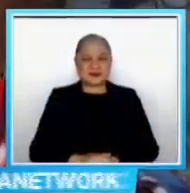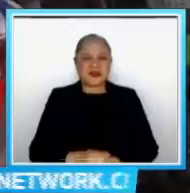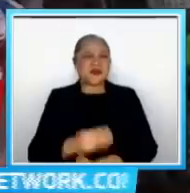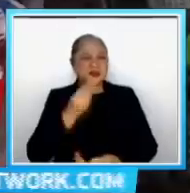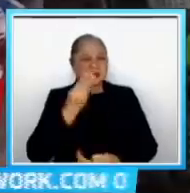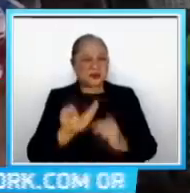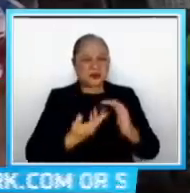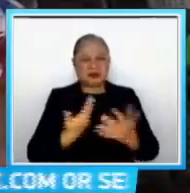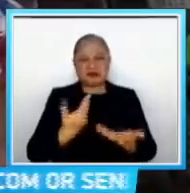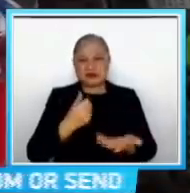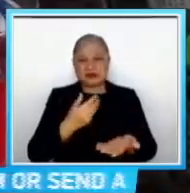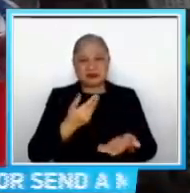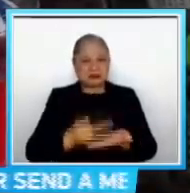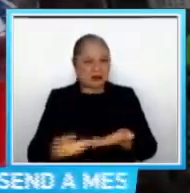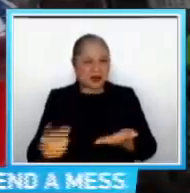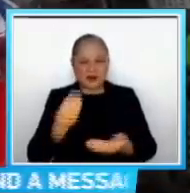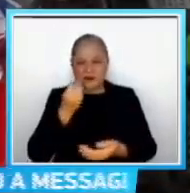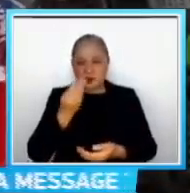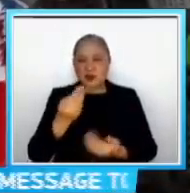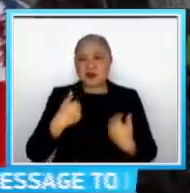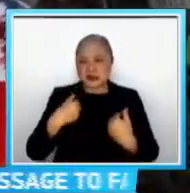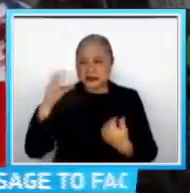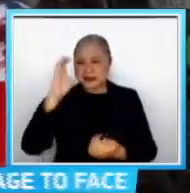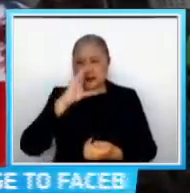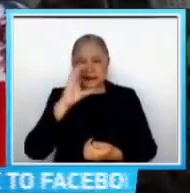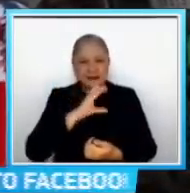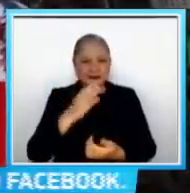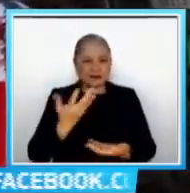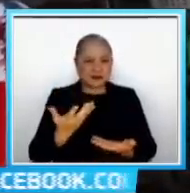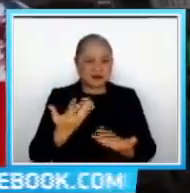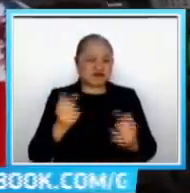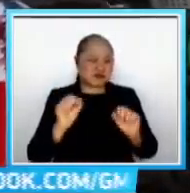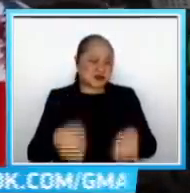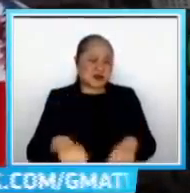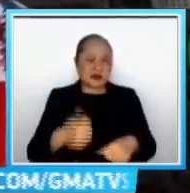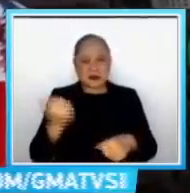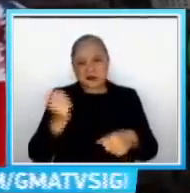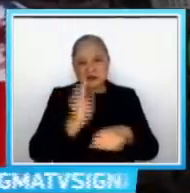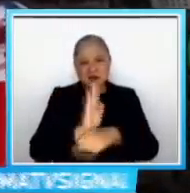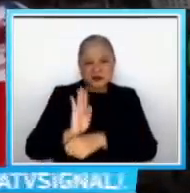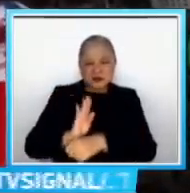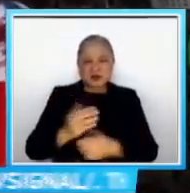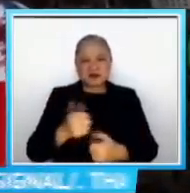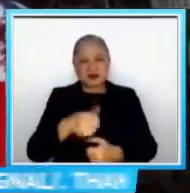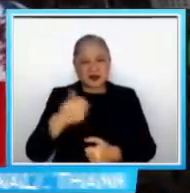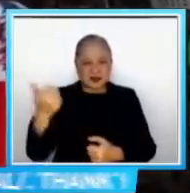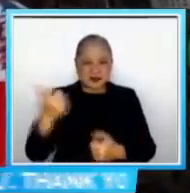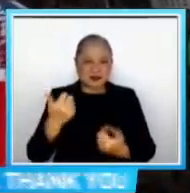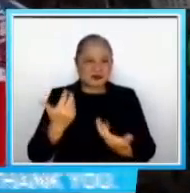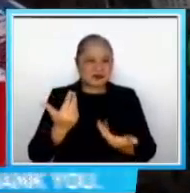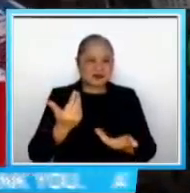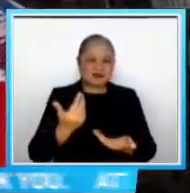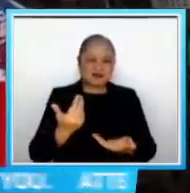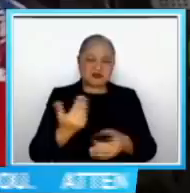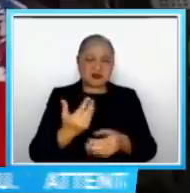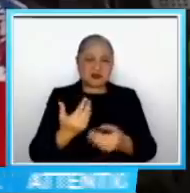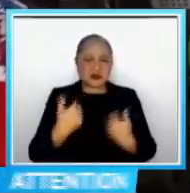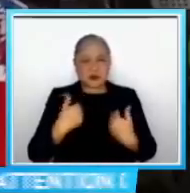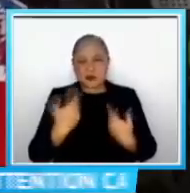ngayon e Naghanap na lang po ng mga pagkakitaan ng iba Pagkakitaan ng mga ibang customer